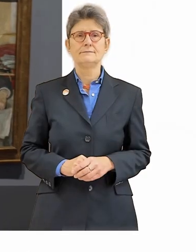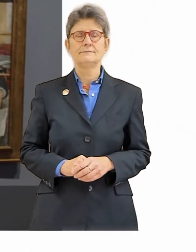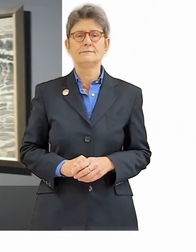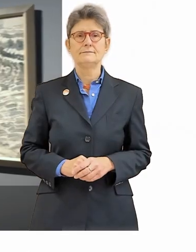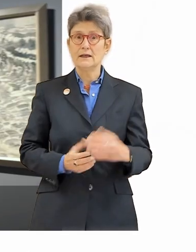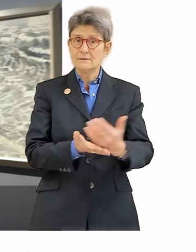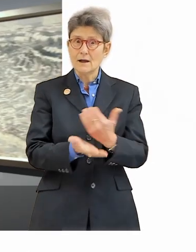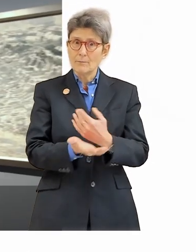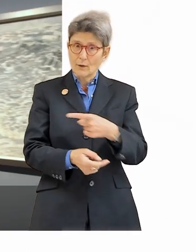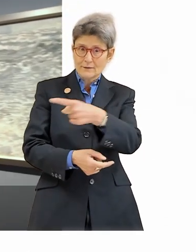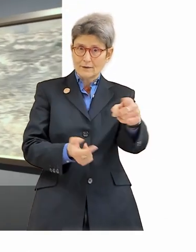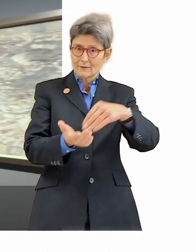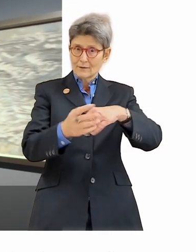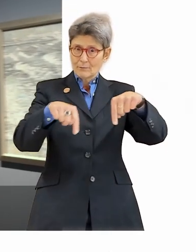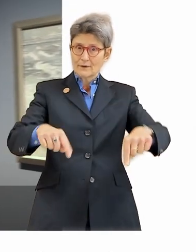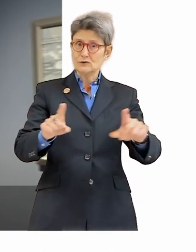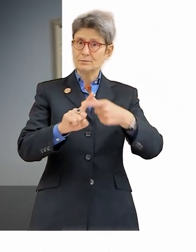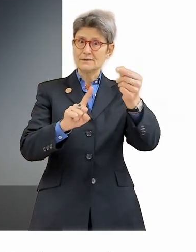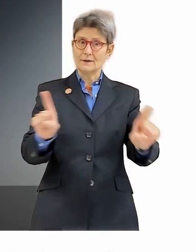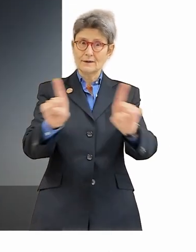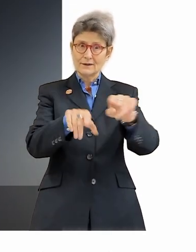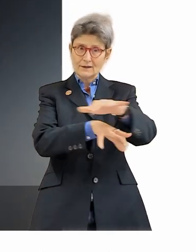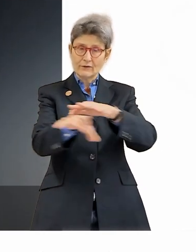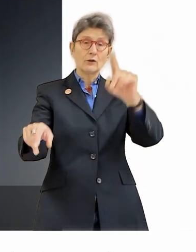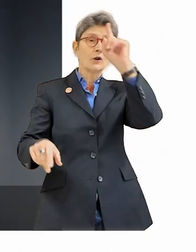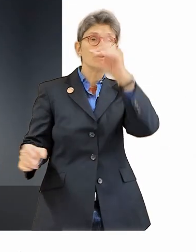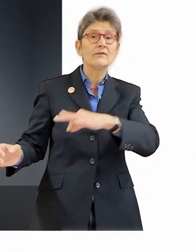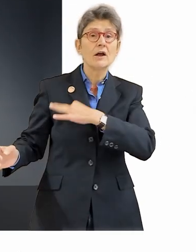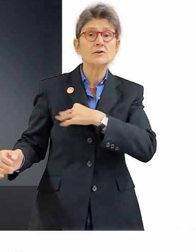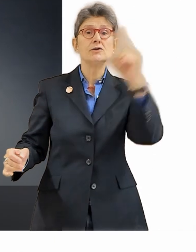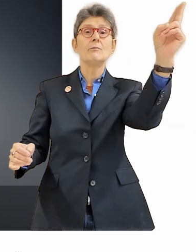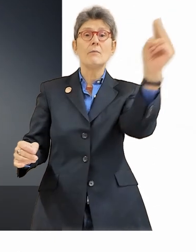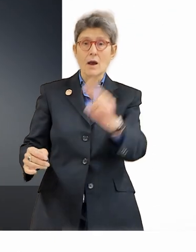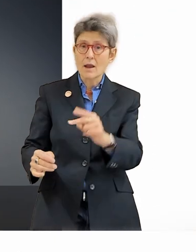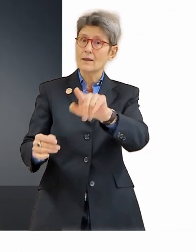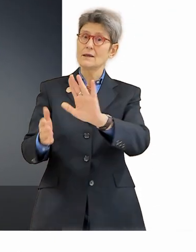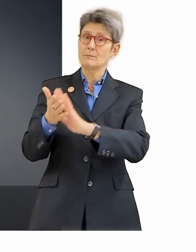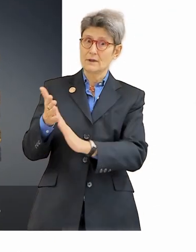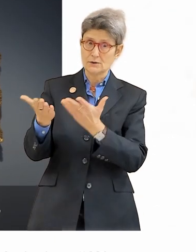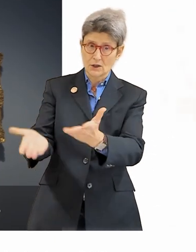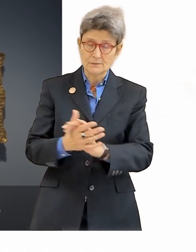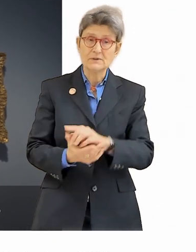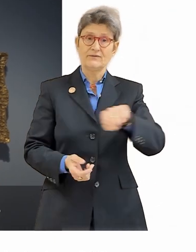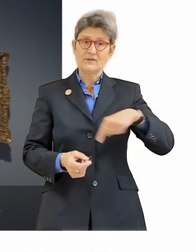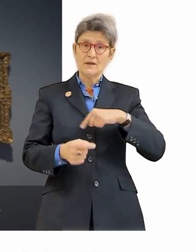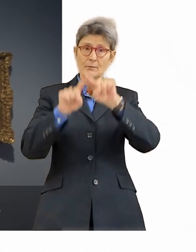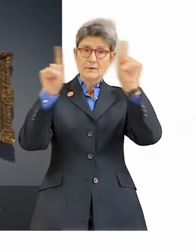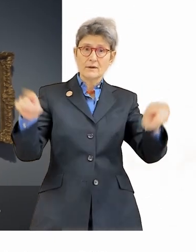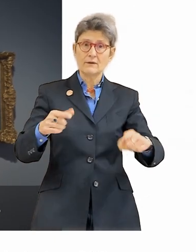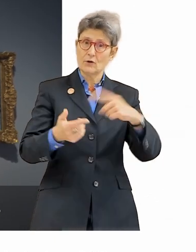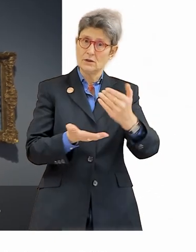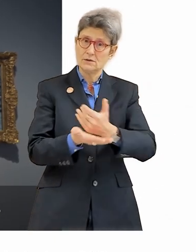Verteilt auf fünf Räume unserer Sammlung erleben Sie hier ein Gipfeltreffen der deutschen und französischen Malerei des Impressionismus. Wir haben die Sammlung